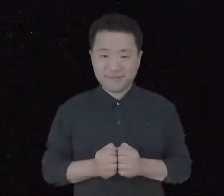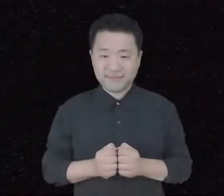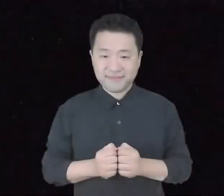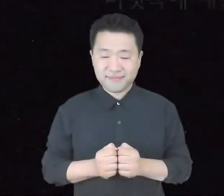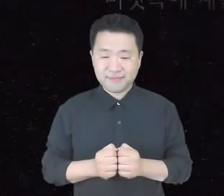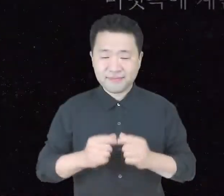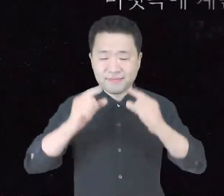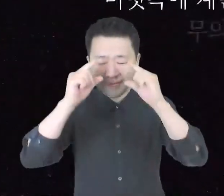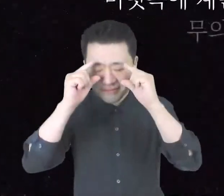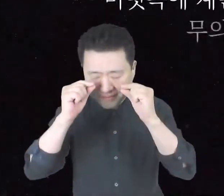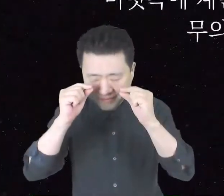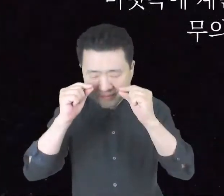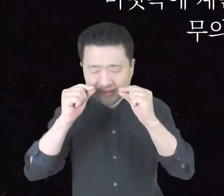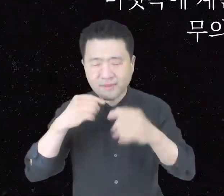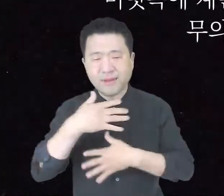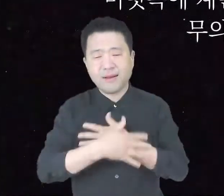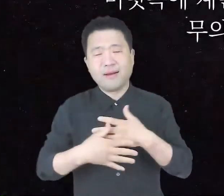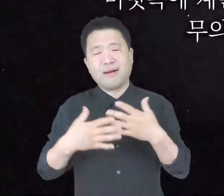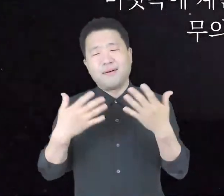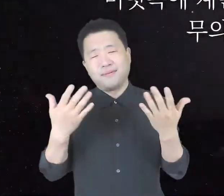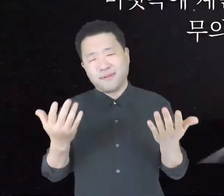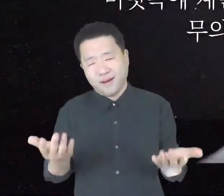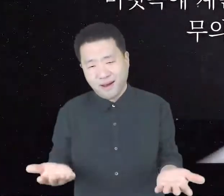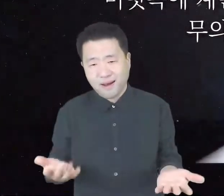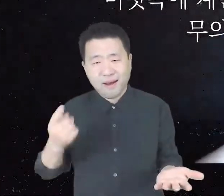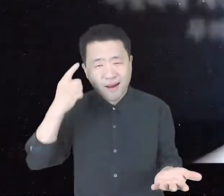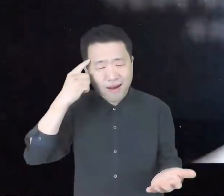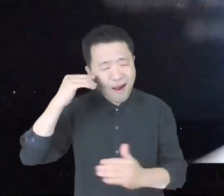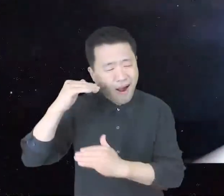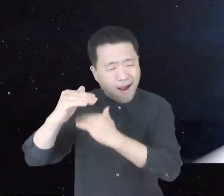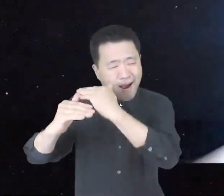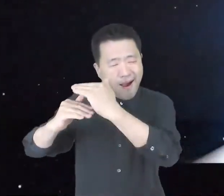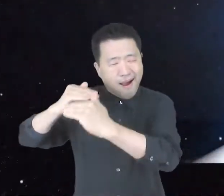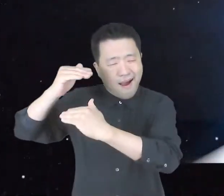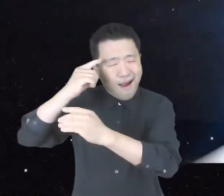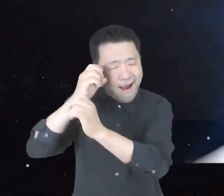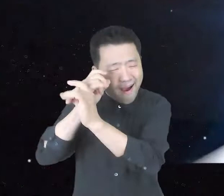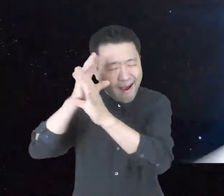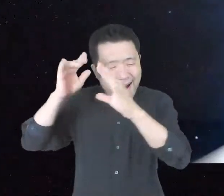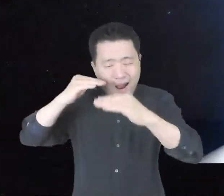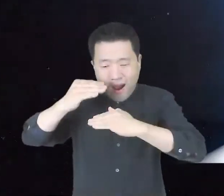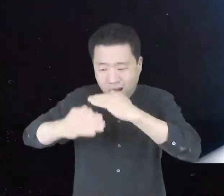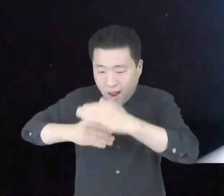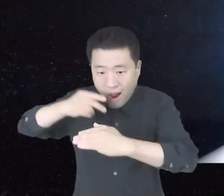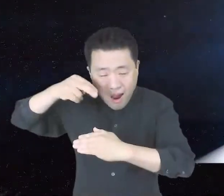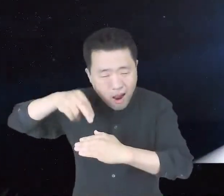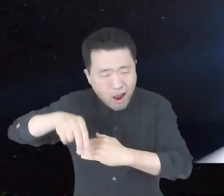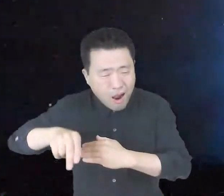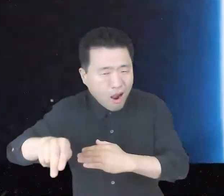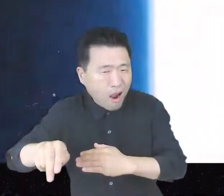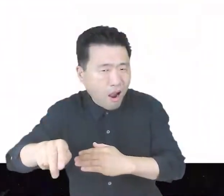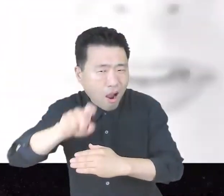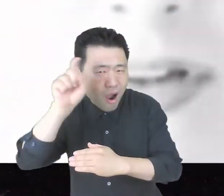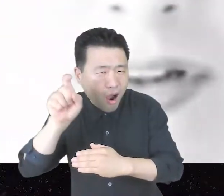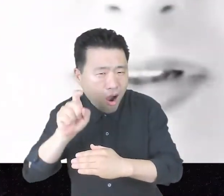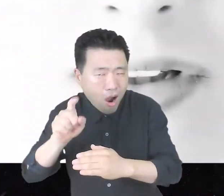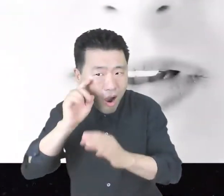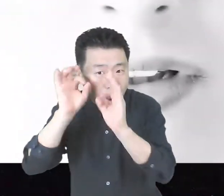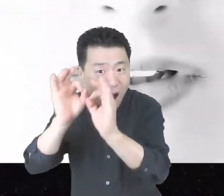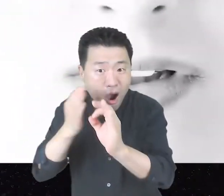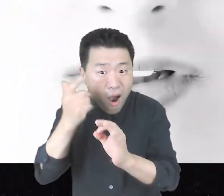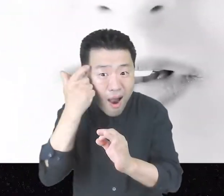눈을 감고 긴장을 푸세요. 머릿속에 계단을 떠올린 다음 내려가 보세요. 무의식의 문이 보이시나요?